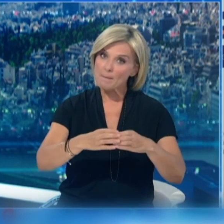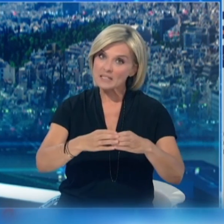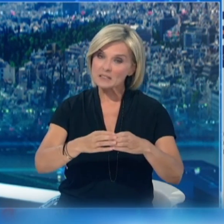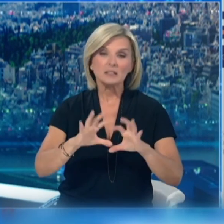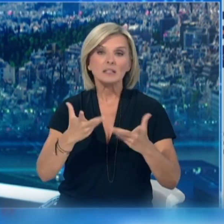νομοθεσία